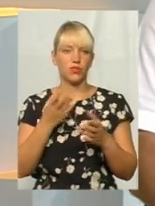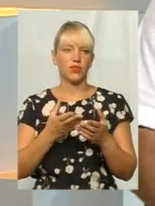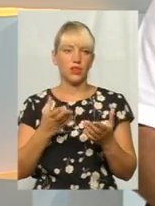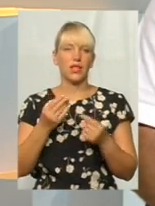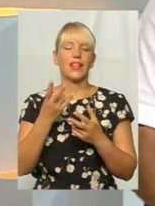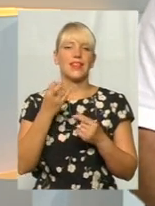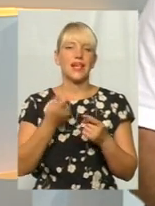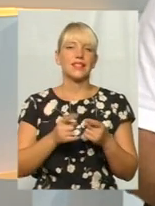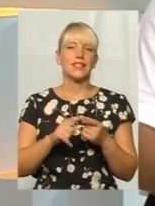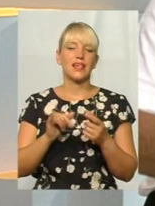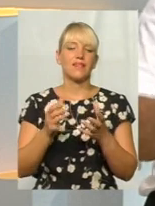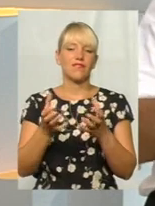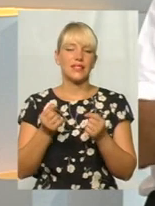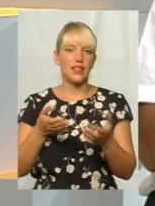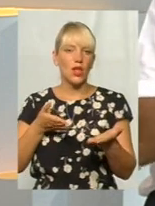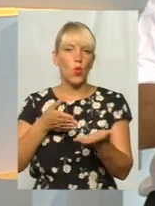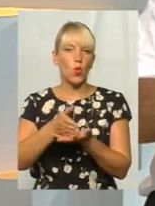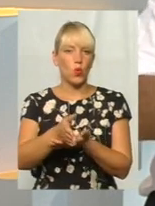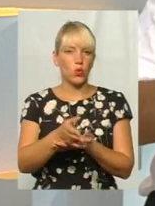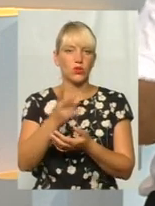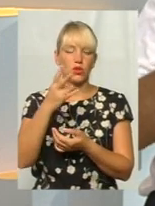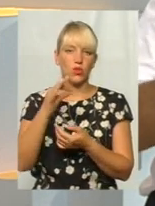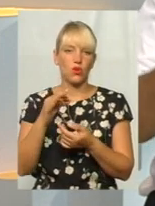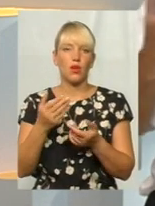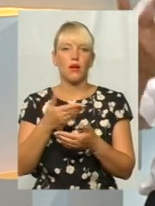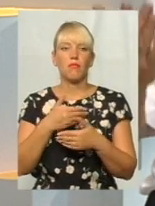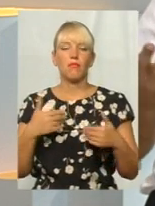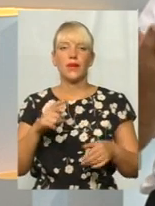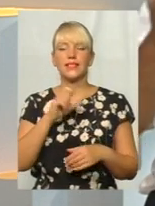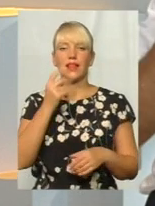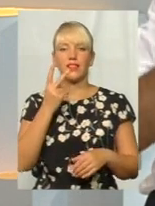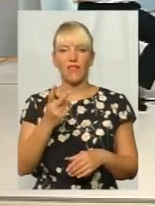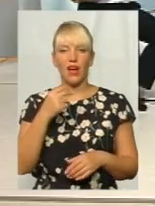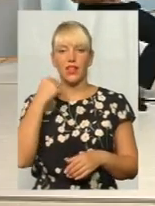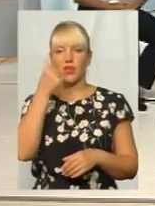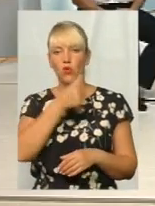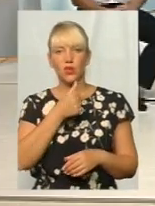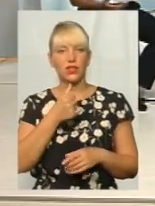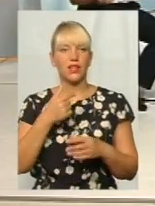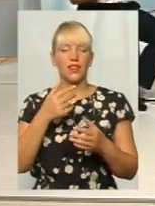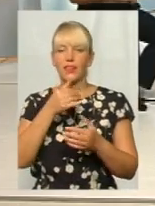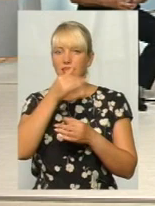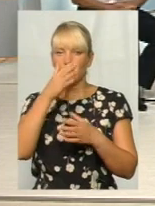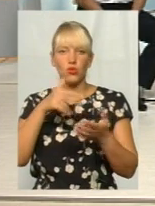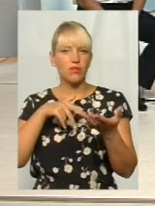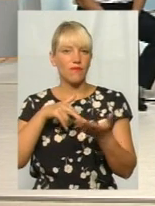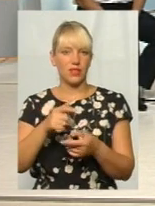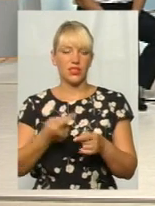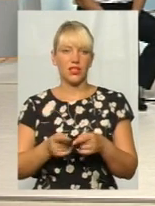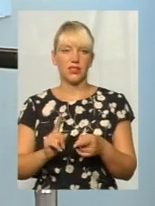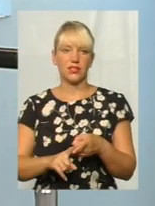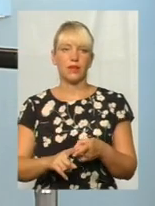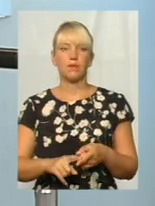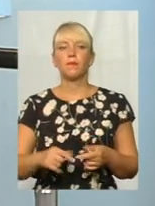На це і взятий курс, знаєте. Але, знову ж таки, ми за 2-3 роки не вийдемо. поки зарплата дуже невелика в органах